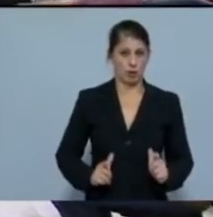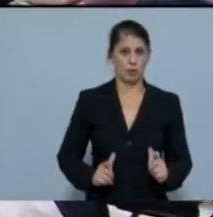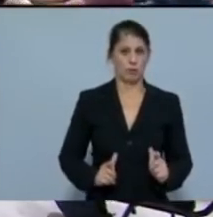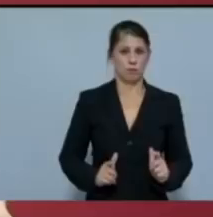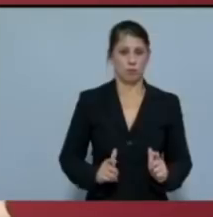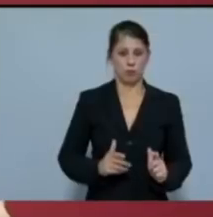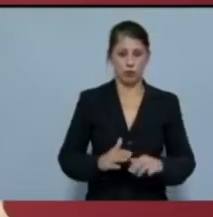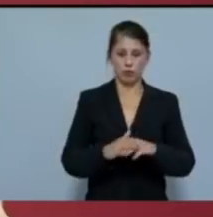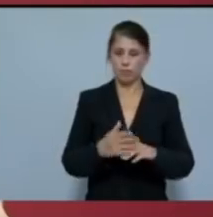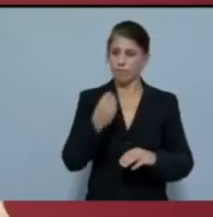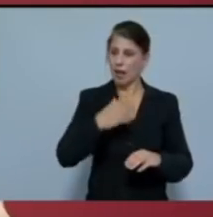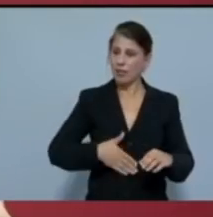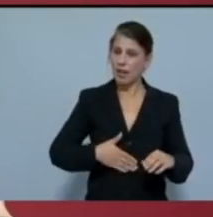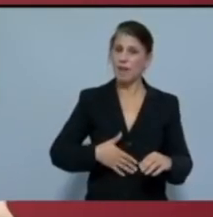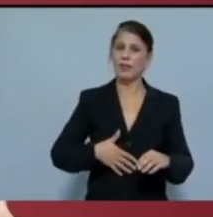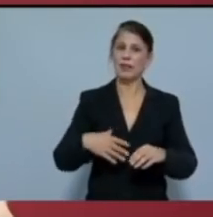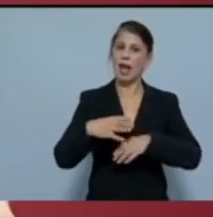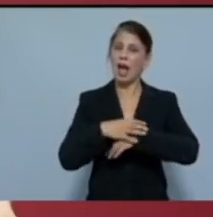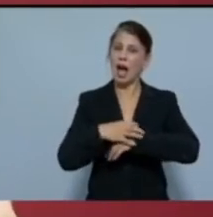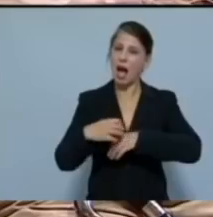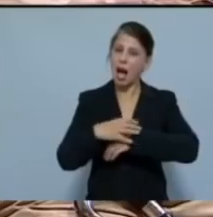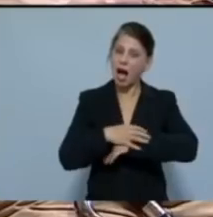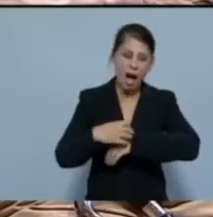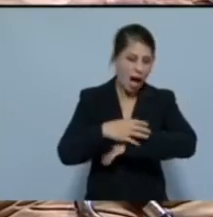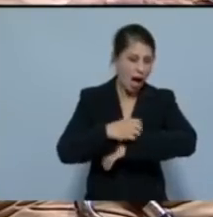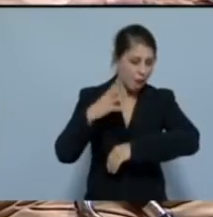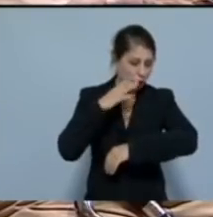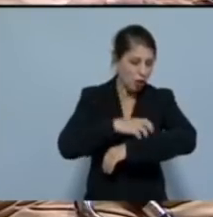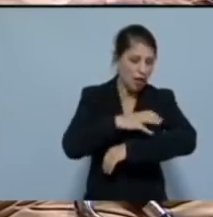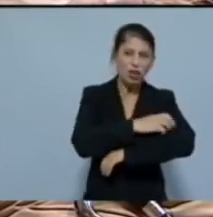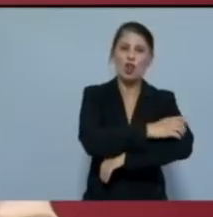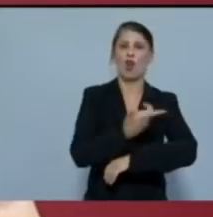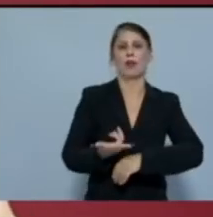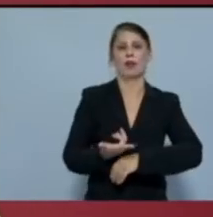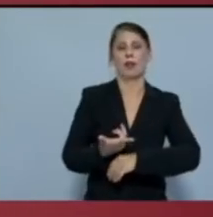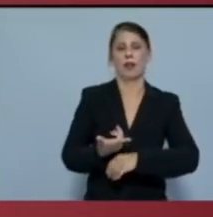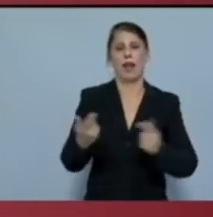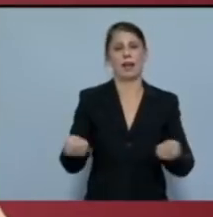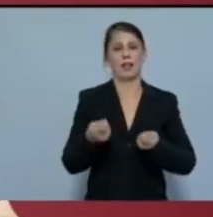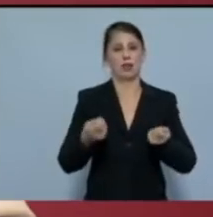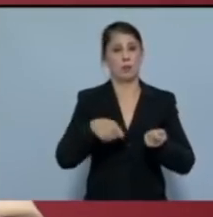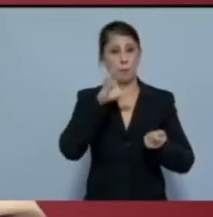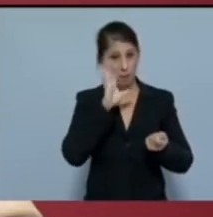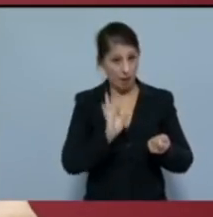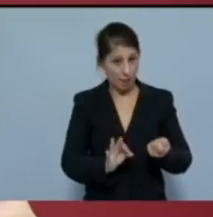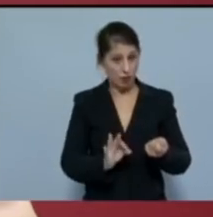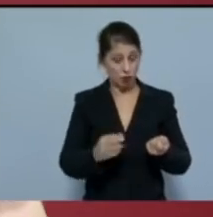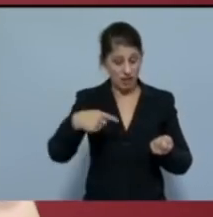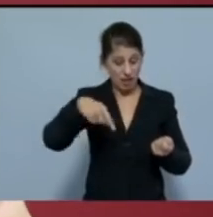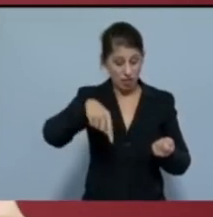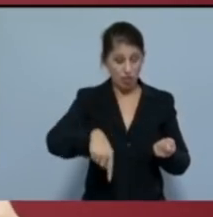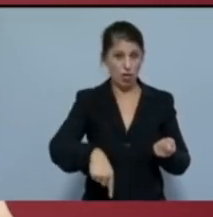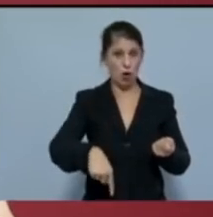εργαζομένων είτε με τον έναν είτε με τον άλλο τρόπο. Και η πραγματικότητα είναι εδώ